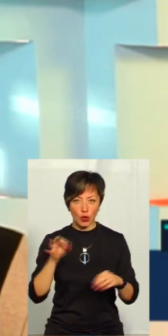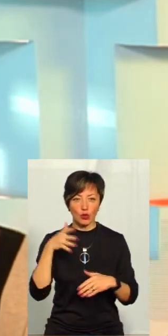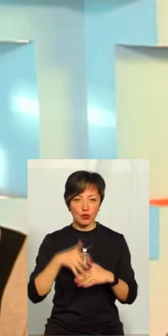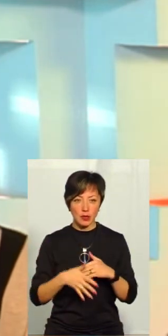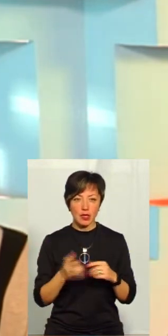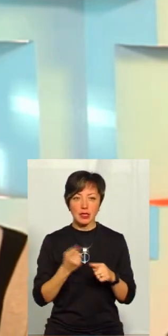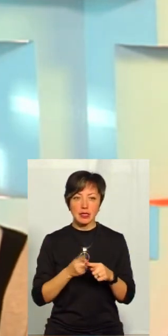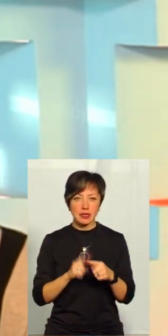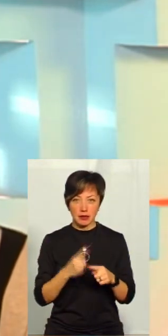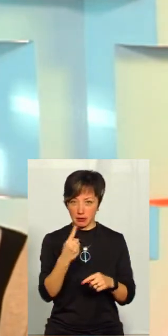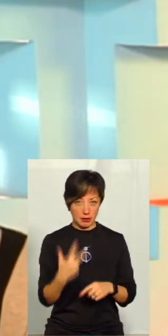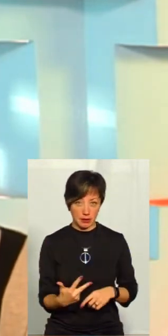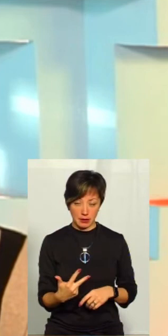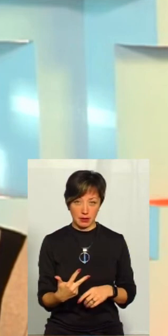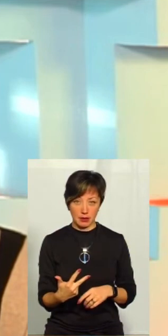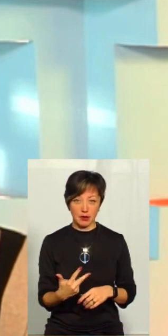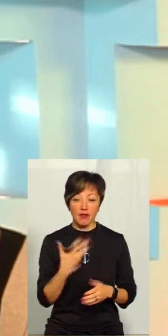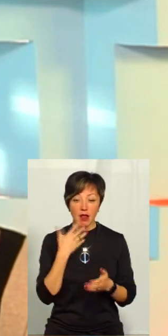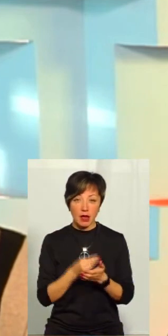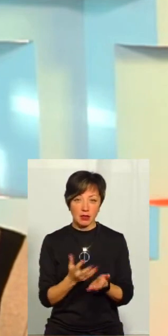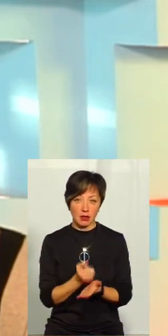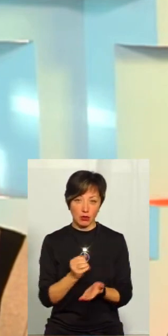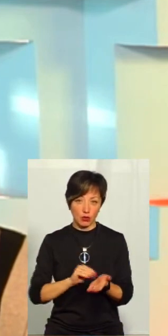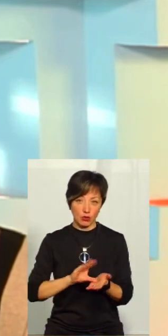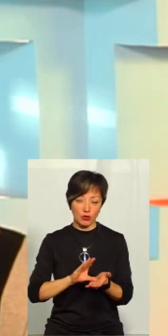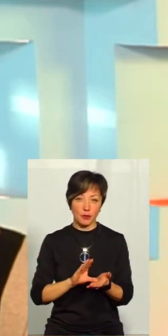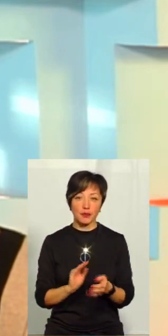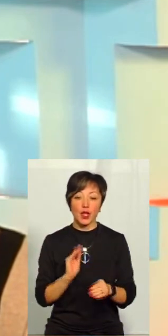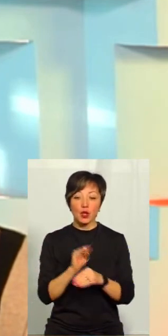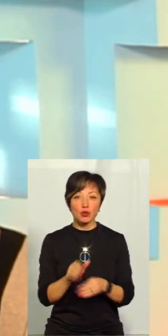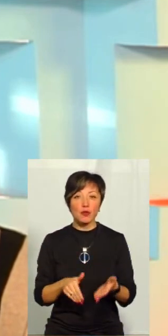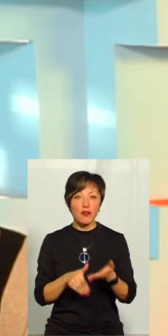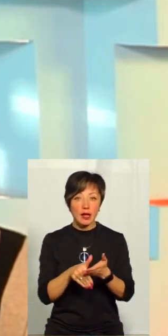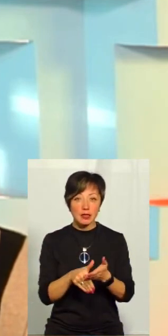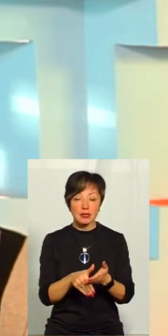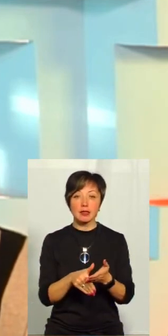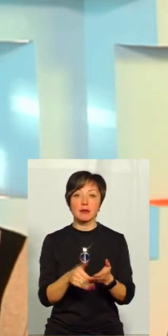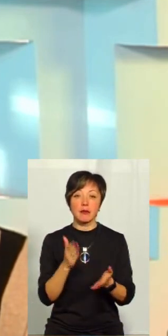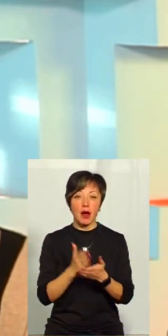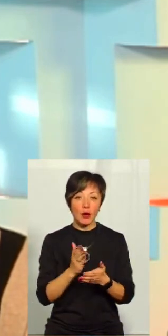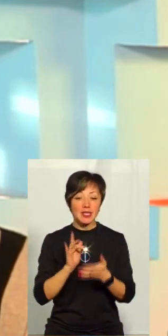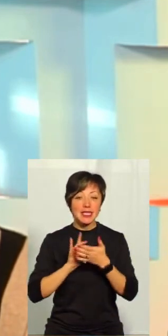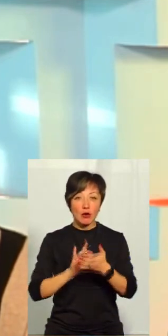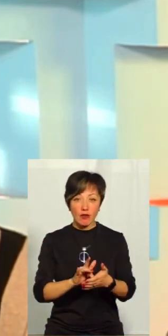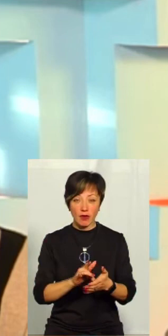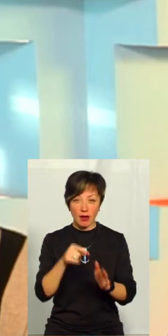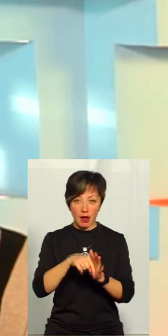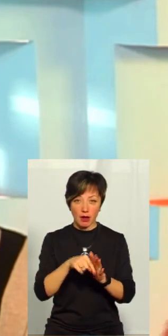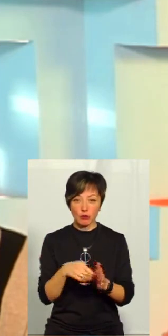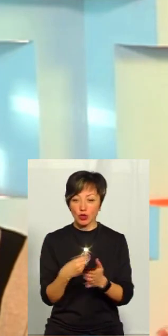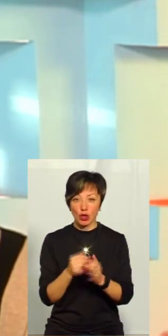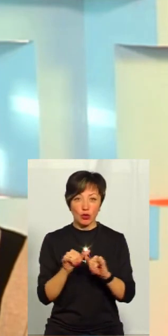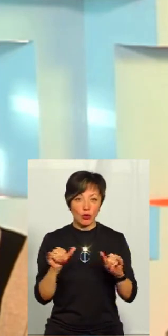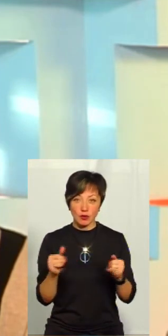розуміють. Це третина власних надходжень. Субвенції мають цільовий характер. Тобто це означає, що бюджета розвитку